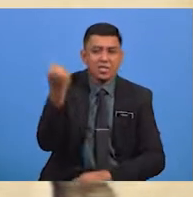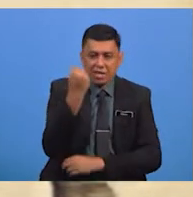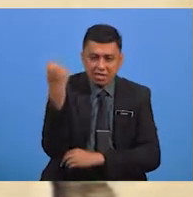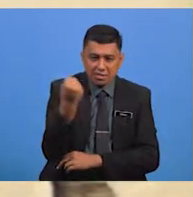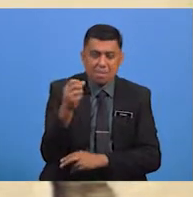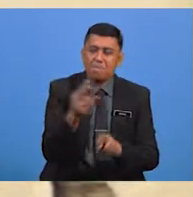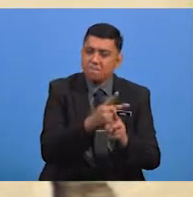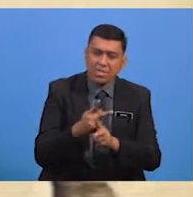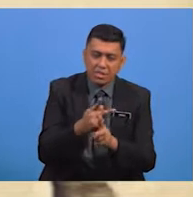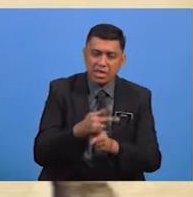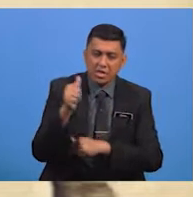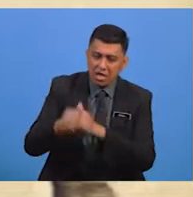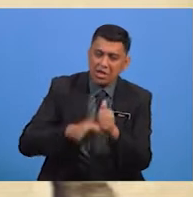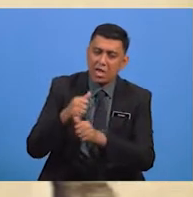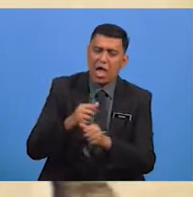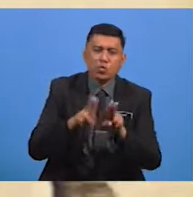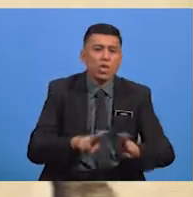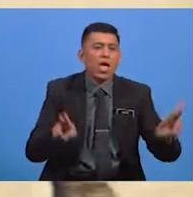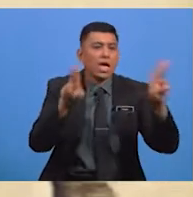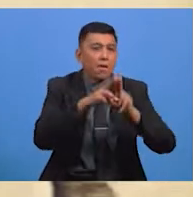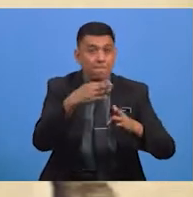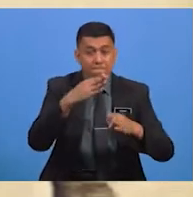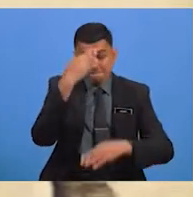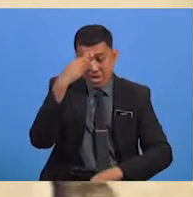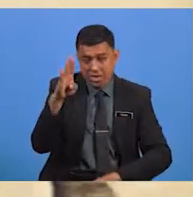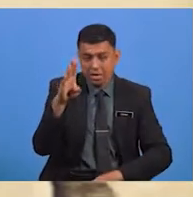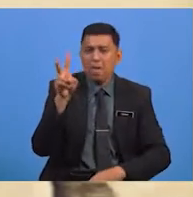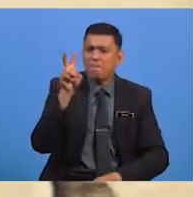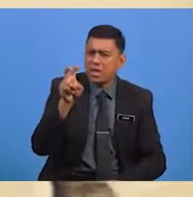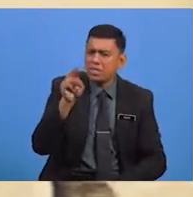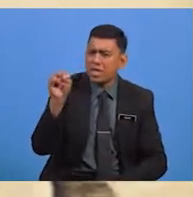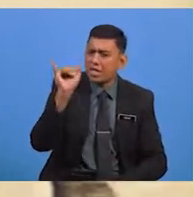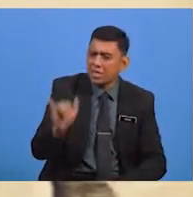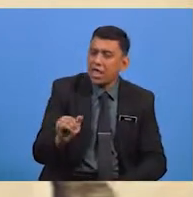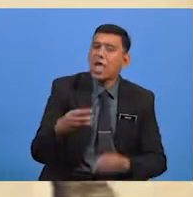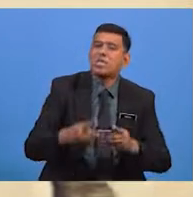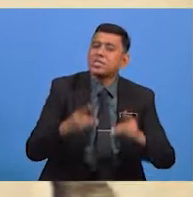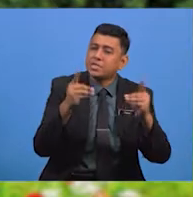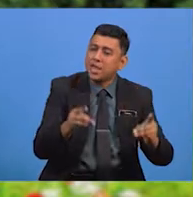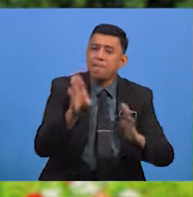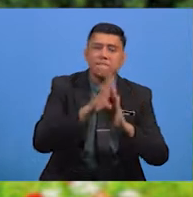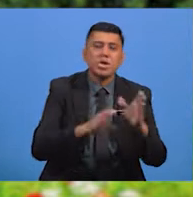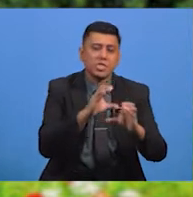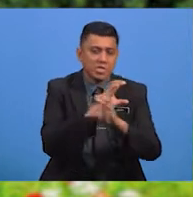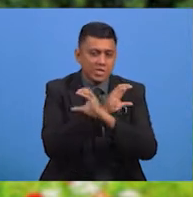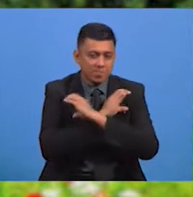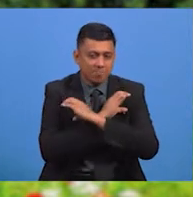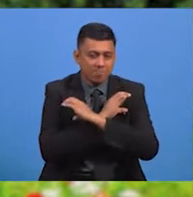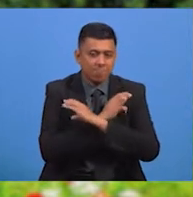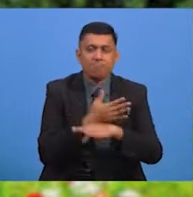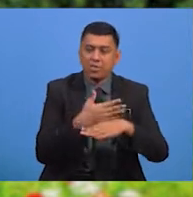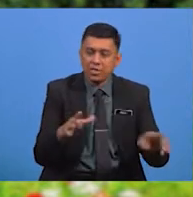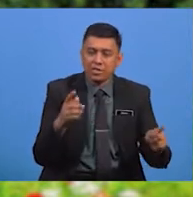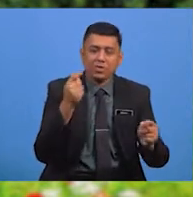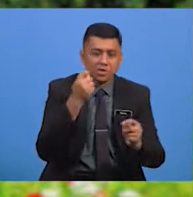Menjaga Adab Terutamanya Bagi Pasangan Yang Sedang Bercinta Baiklah Sudah